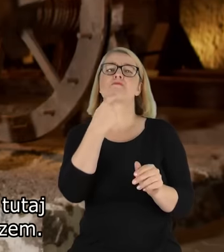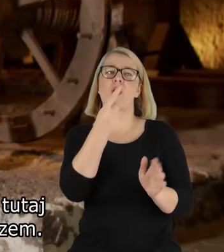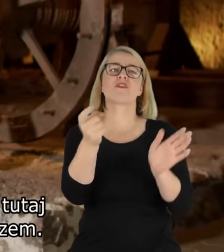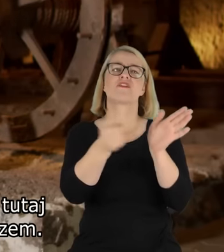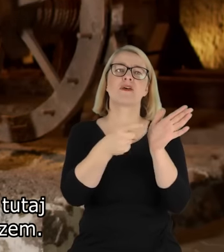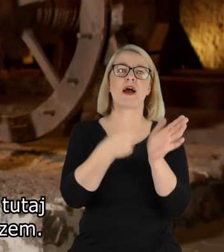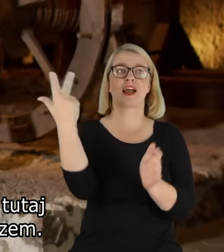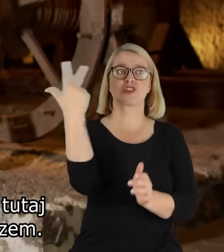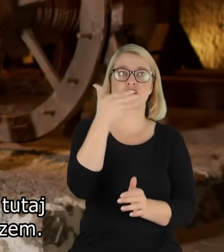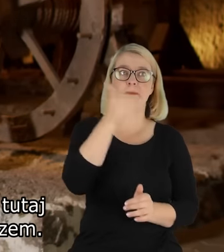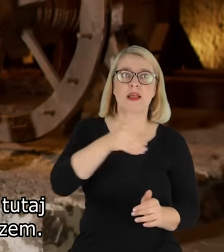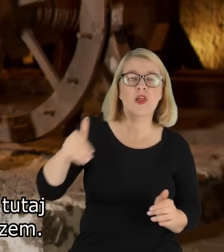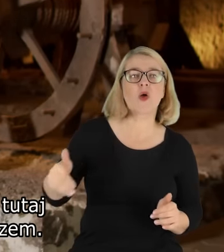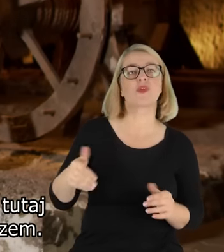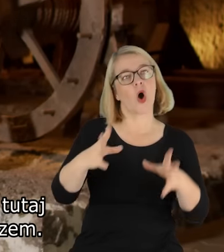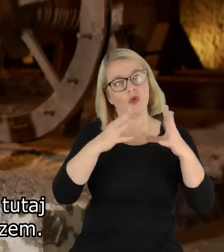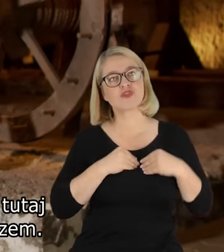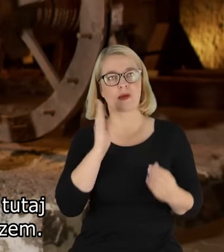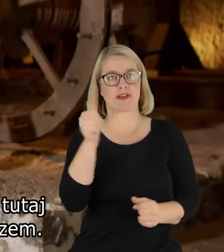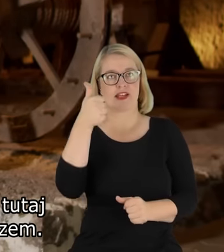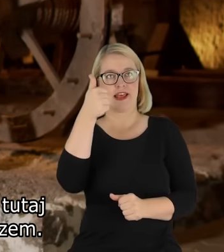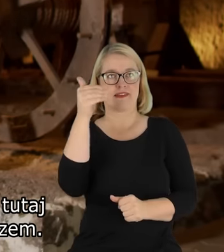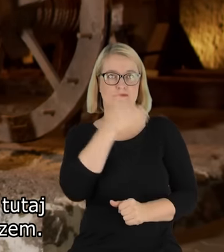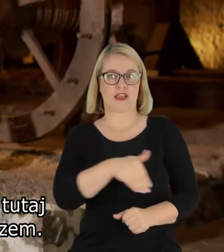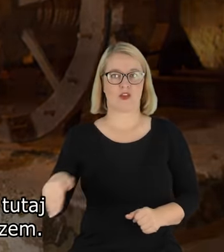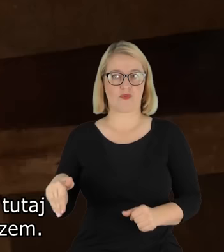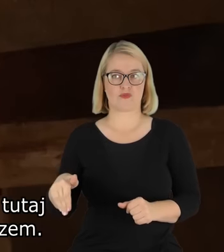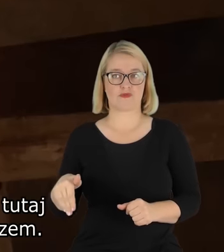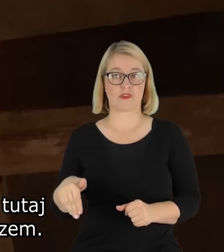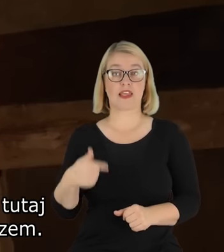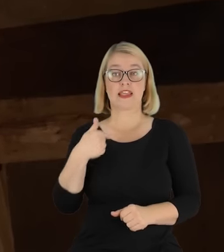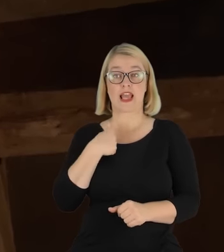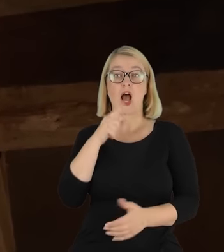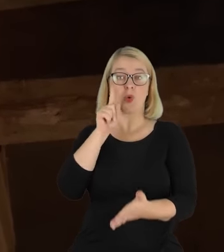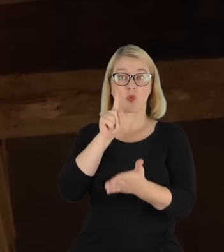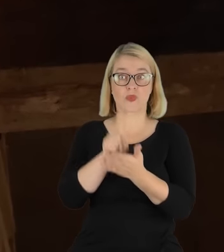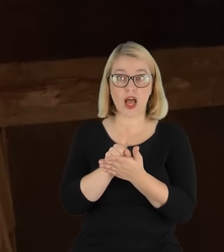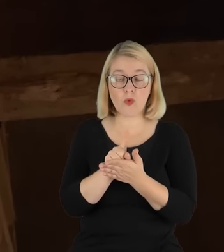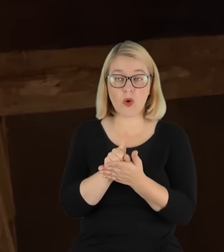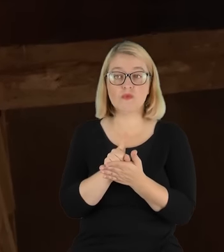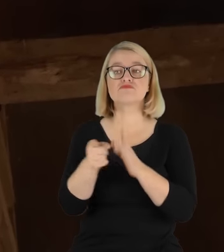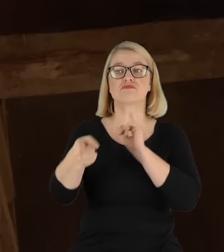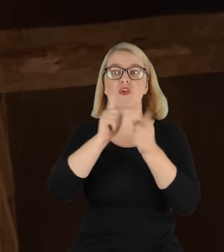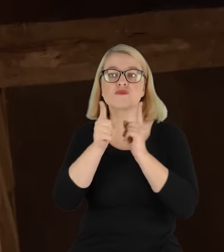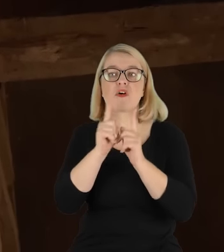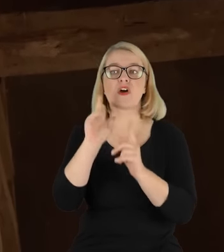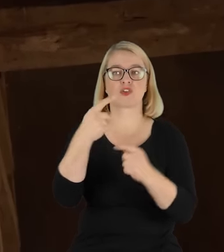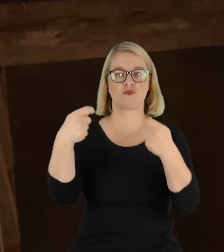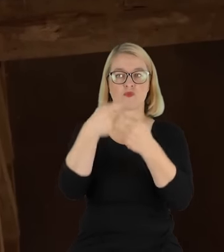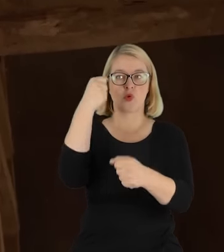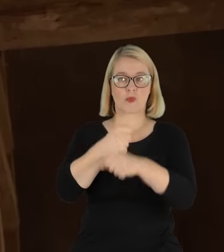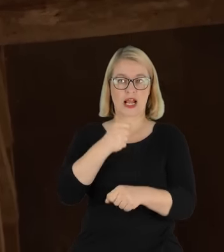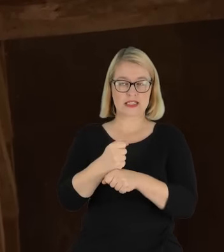milion. Udało mi się dociec do ludzi, którzy tutaj współpracowali z profesorem Długoszem i on mi opisywał, w jaki